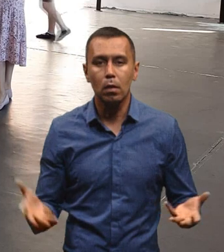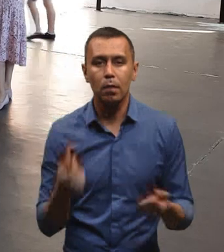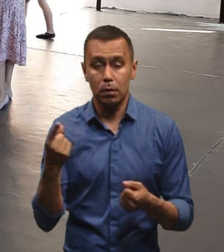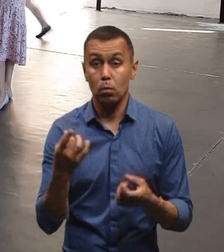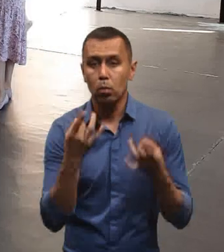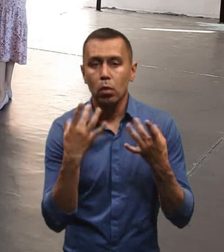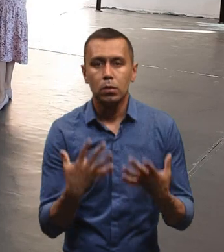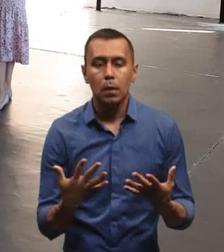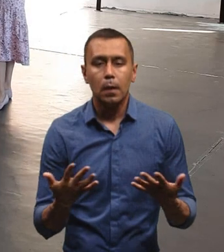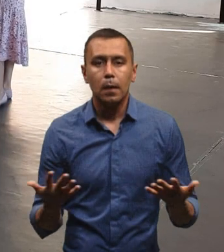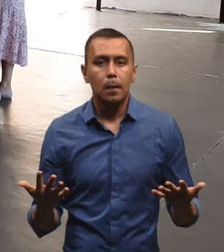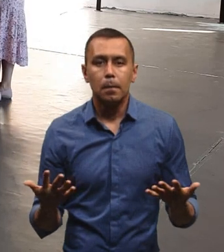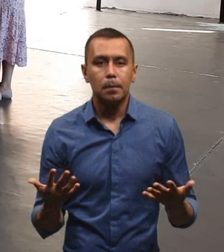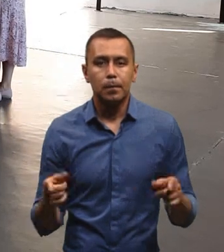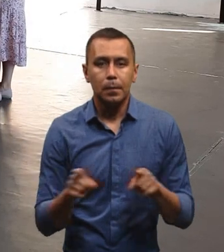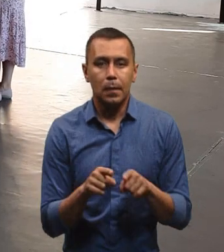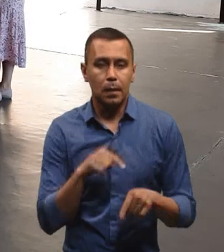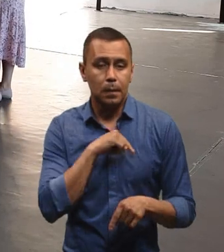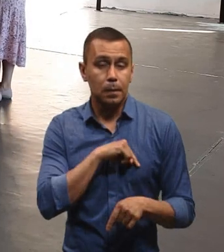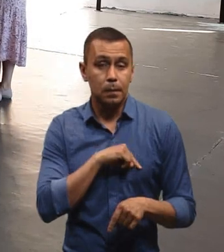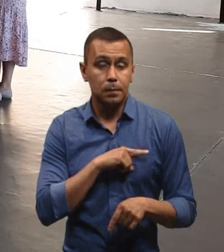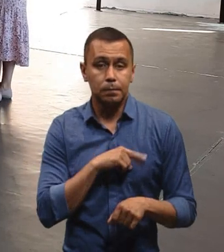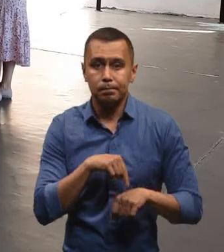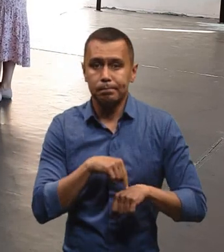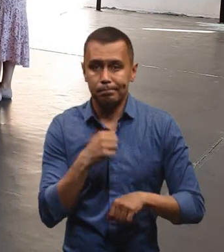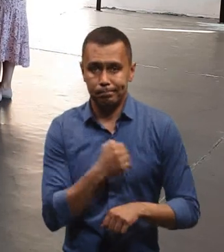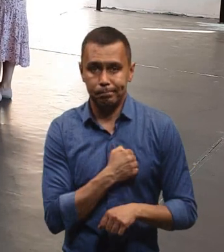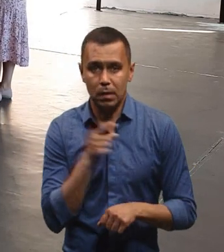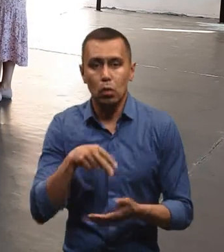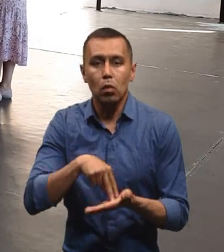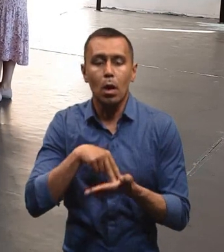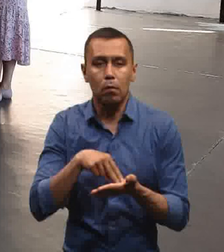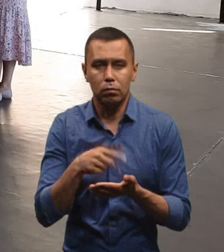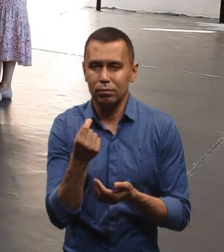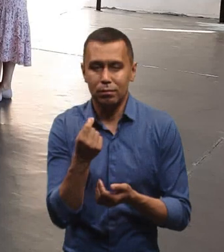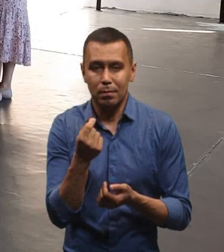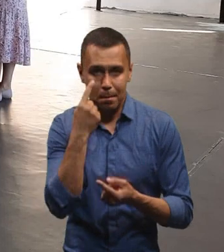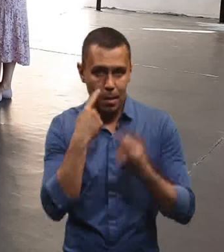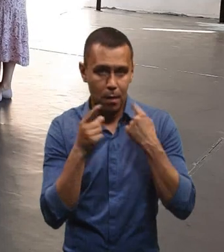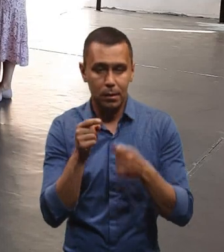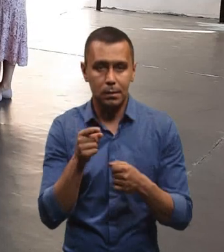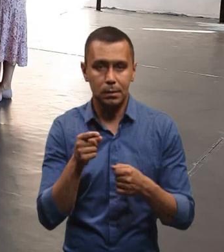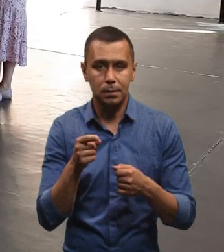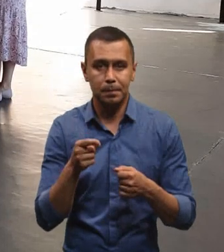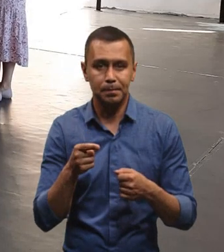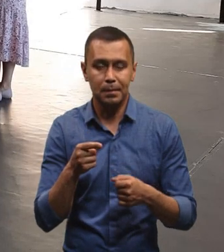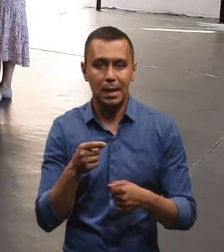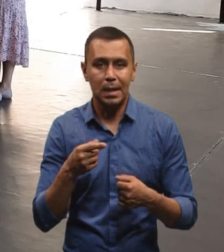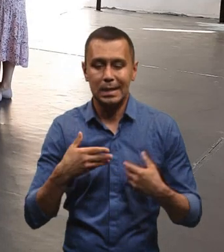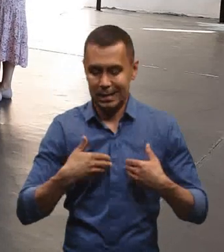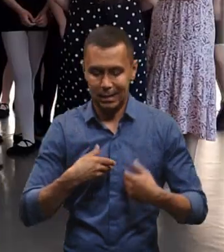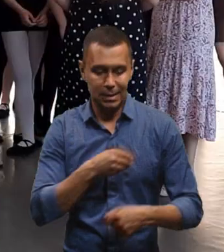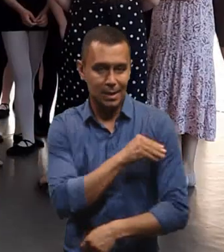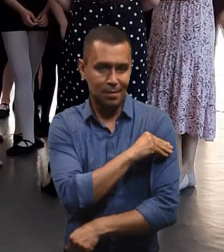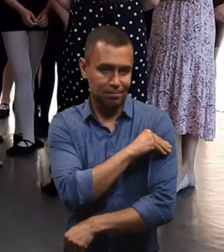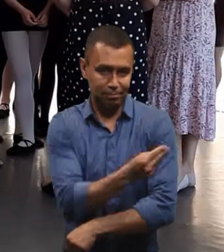просто настільки розчулився, він стояв, ледве не плакав, він знімає свої шеврони і дає